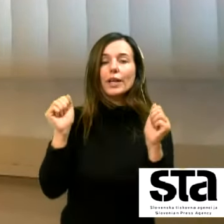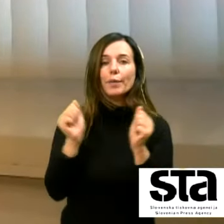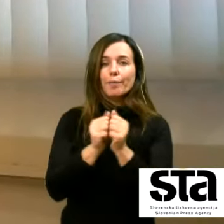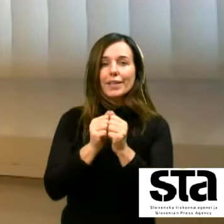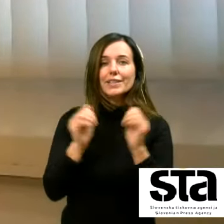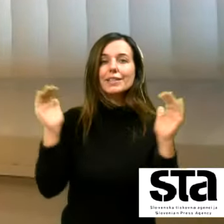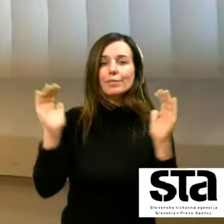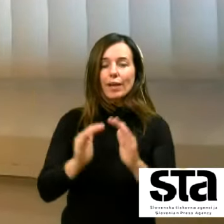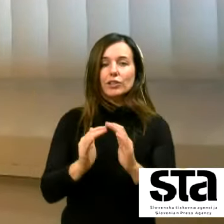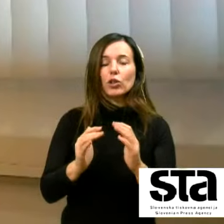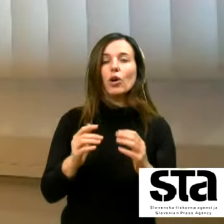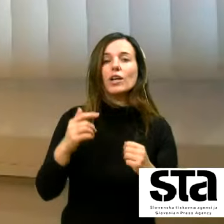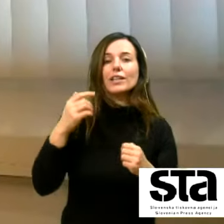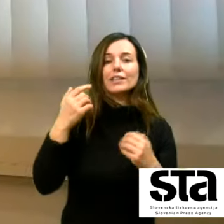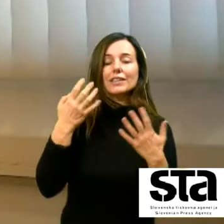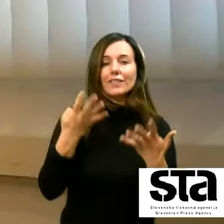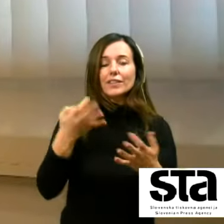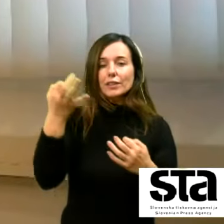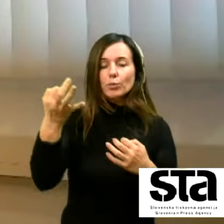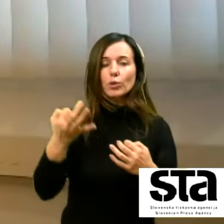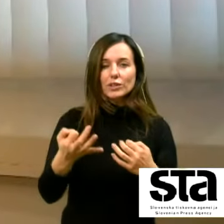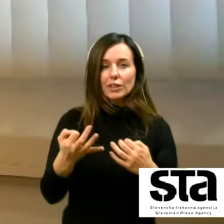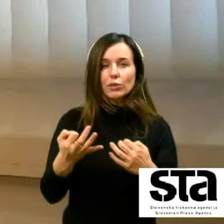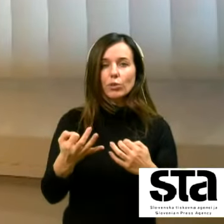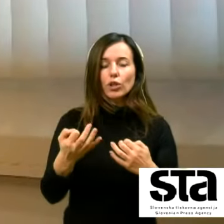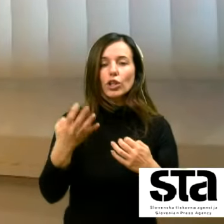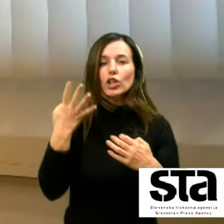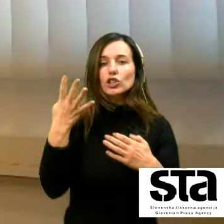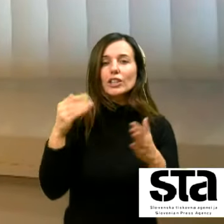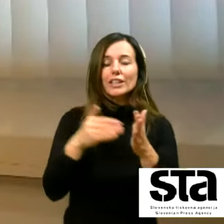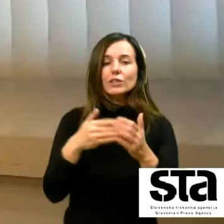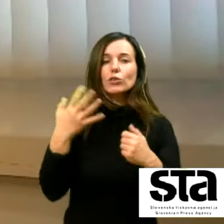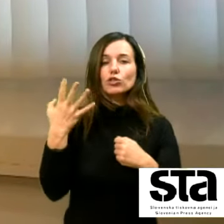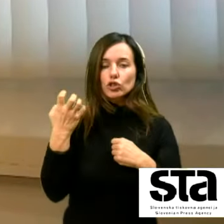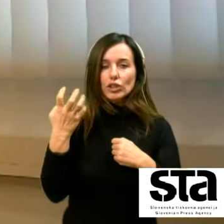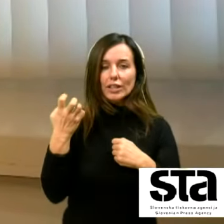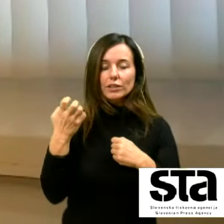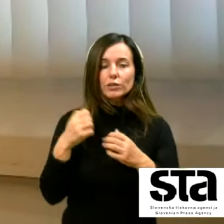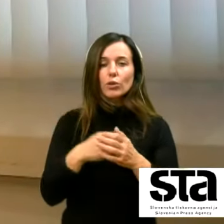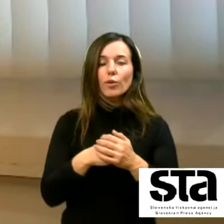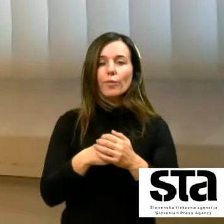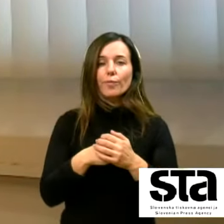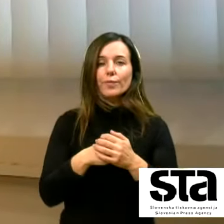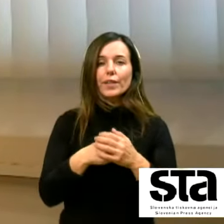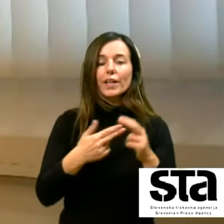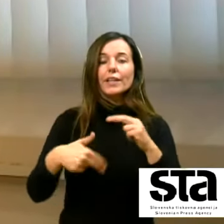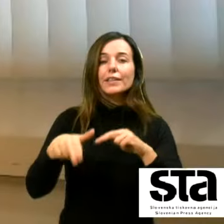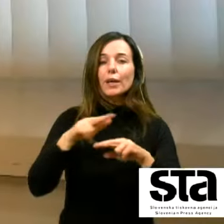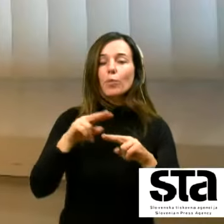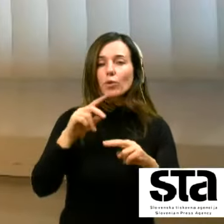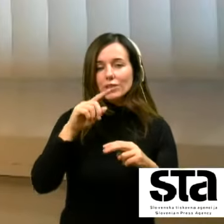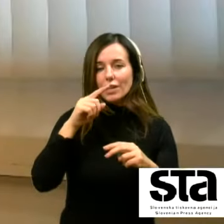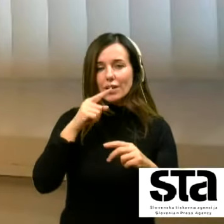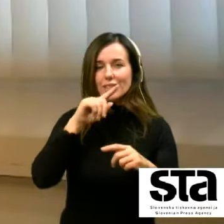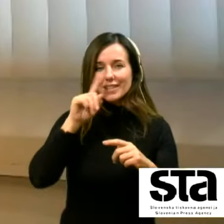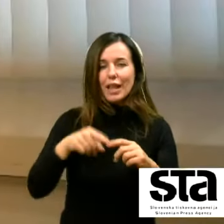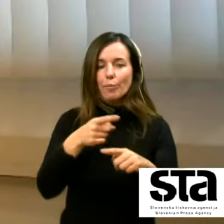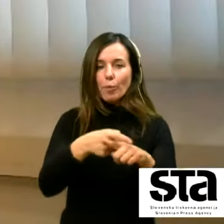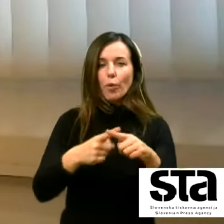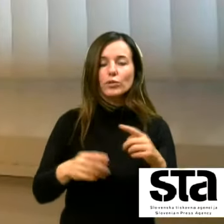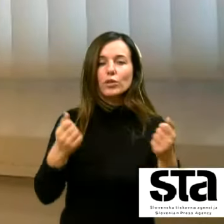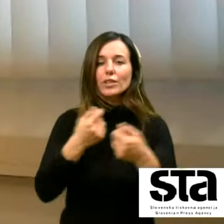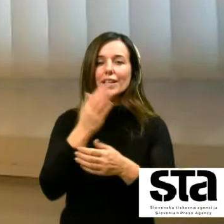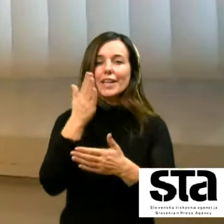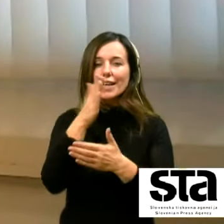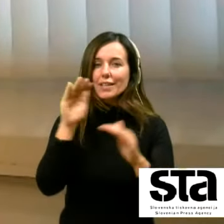za cvrka 20% povedaljnih števike 4400 najbolj za slabo pedagico se je zmanjšalo število